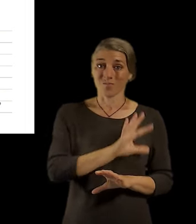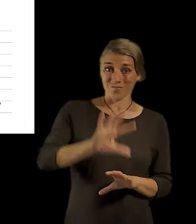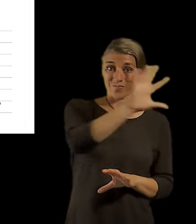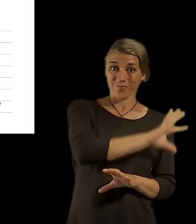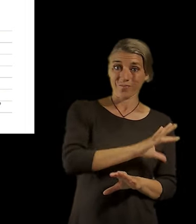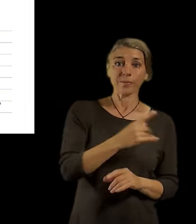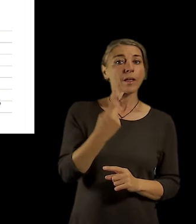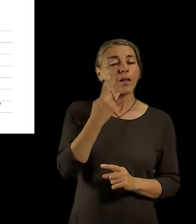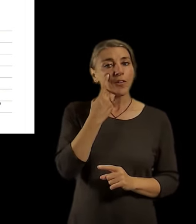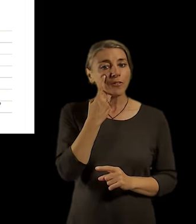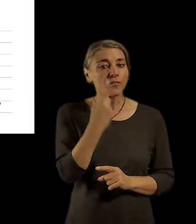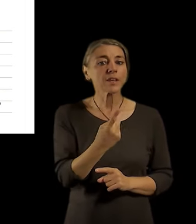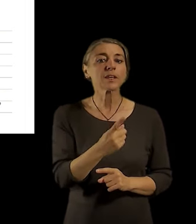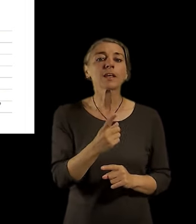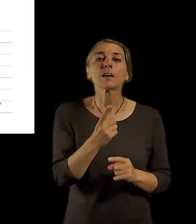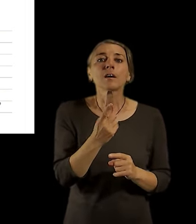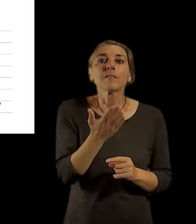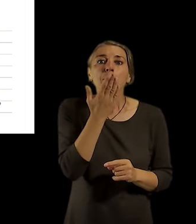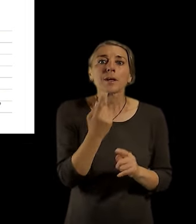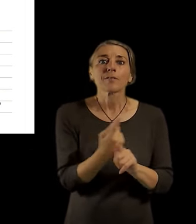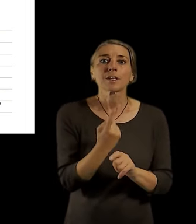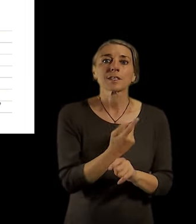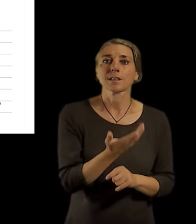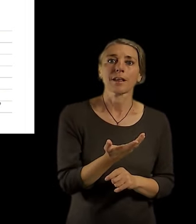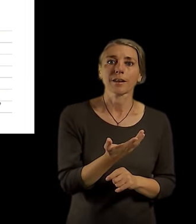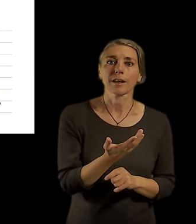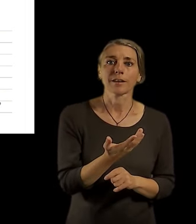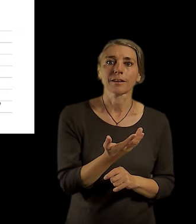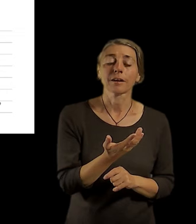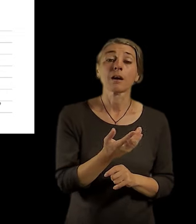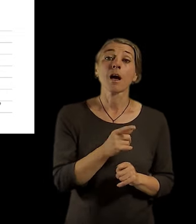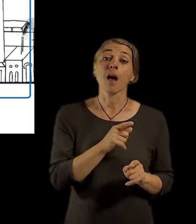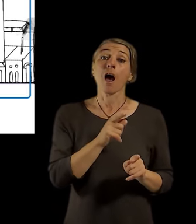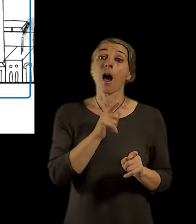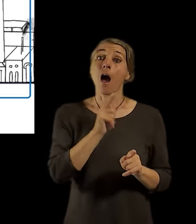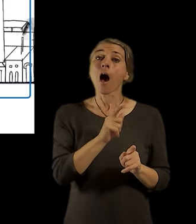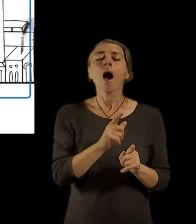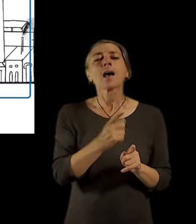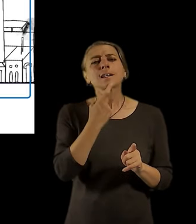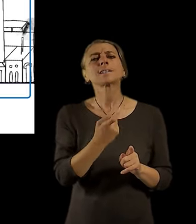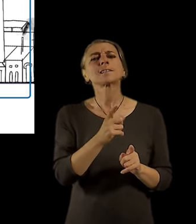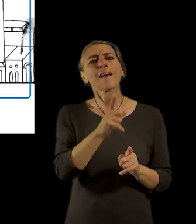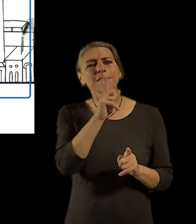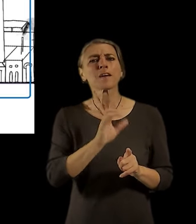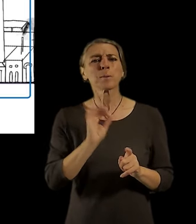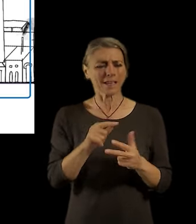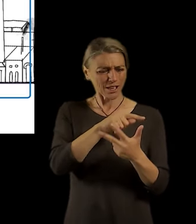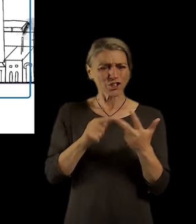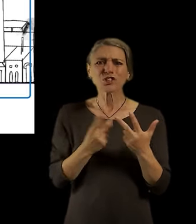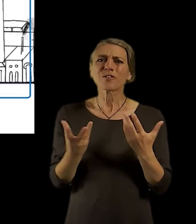tu výrobu, ale část té výroby, ta je skutečně nerušící, ta se může